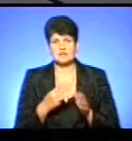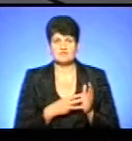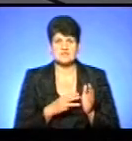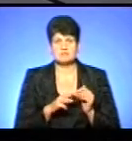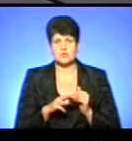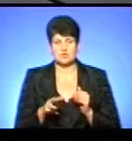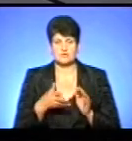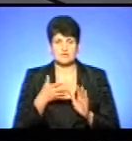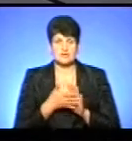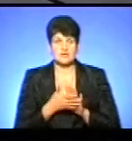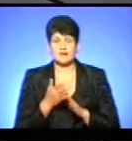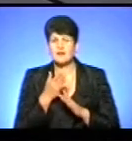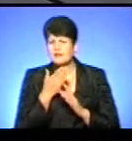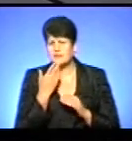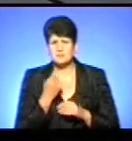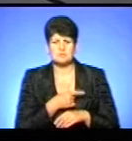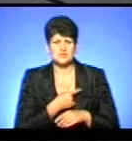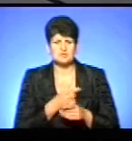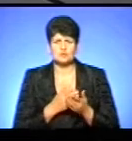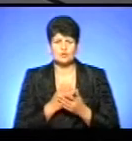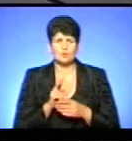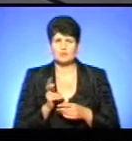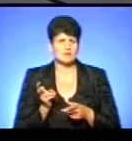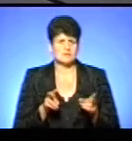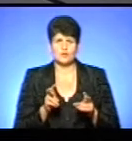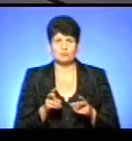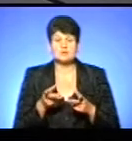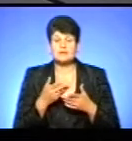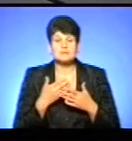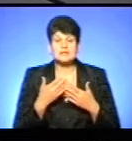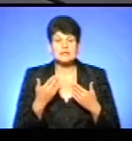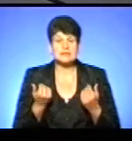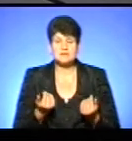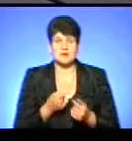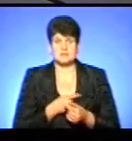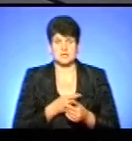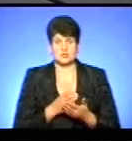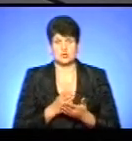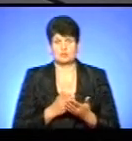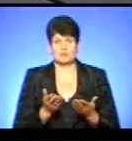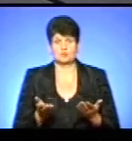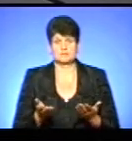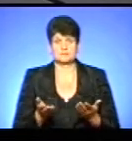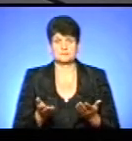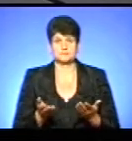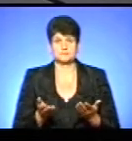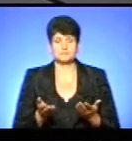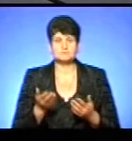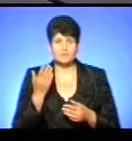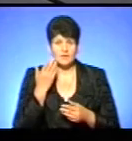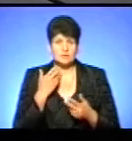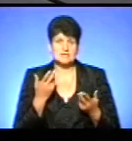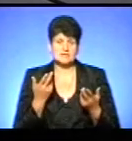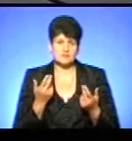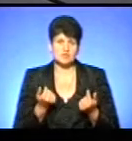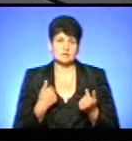мільйонів. Реально немає ні медичних послуг і люди туди не йдуть, тому що там немає реально медичних послуг. Коли, звичайно,